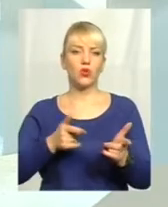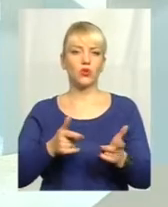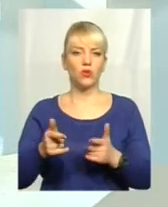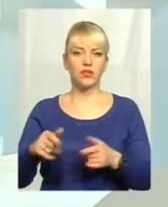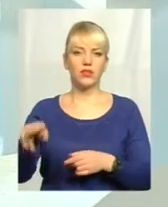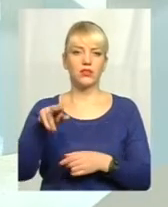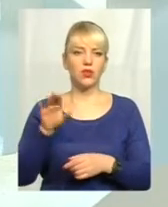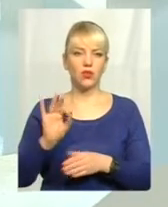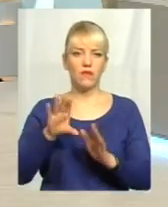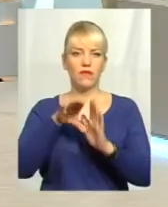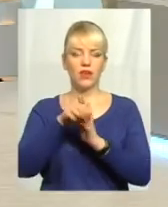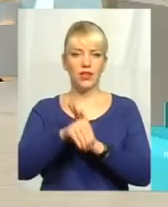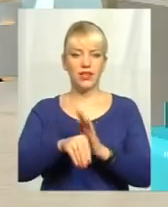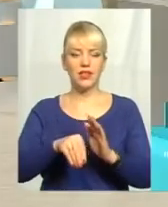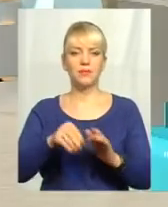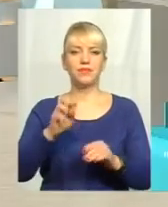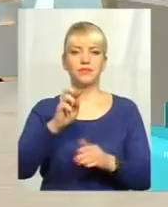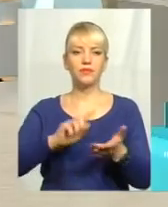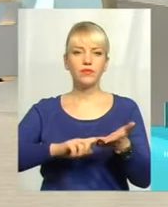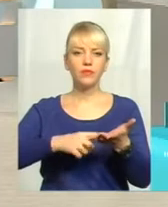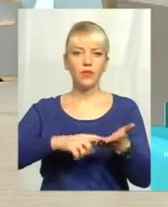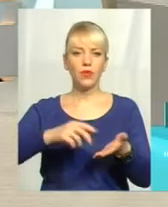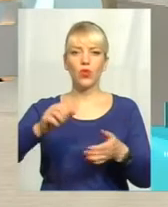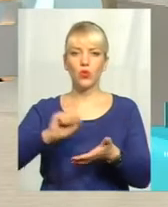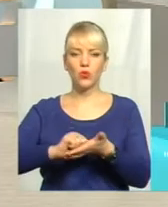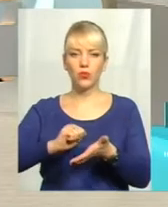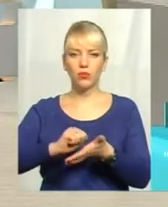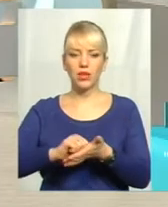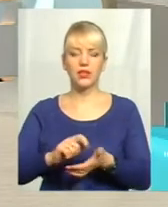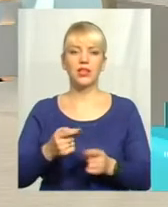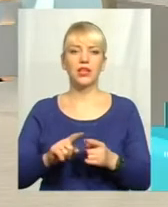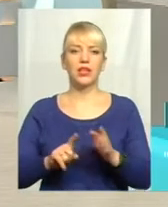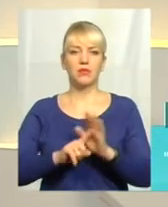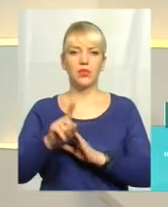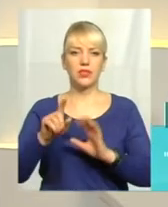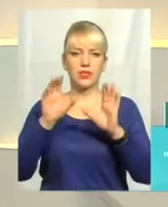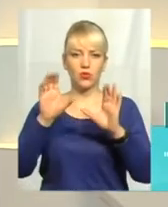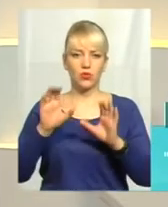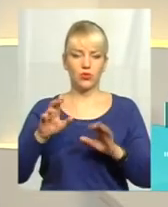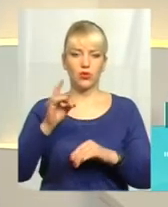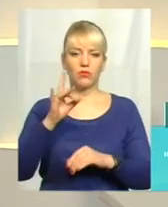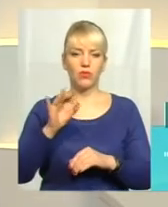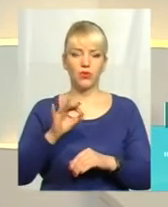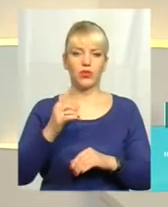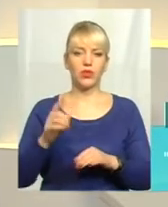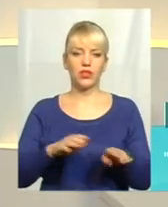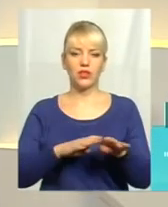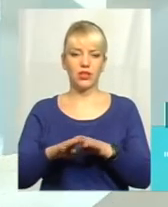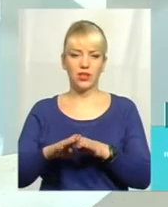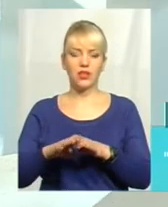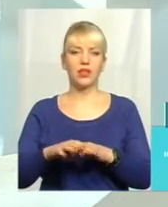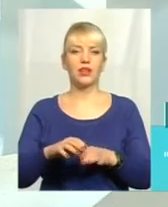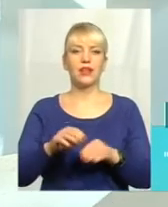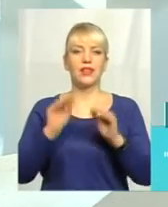введення запровадження цих біометричних документів, фактично, із набрання чинності закону про єдиний державний демографічний